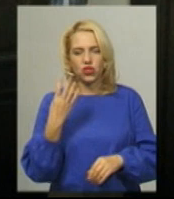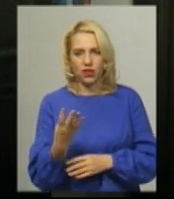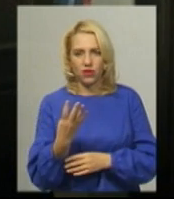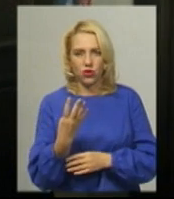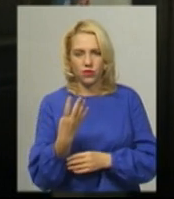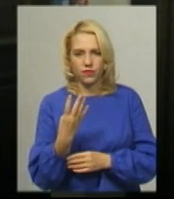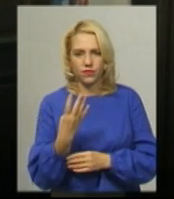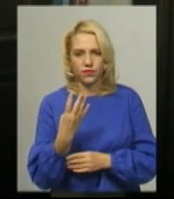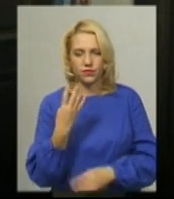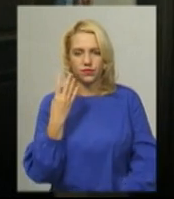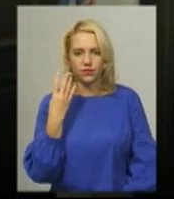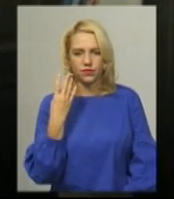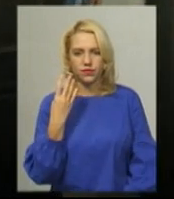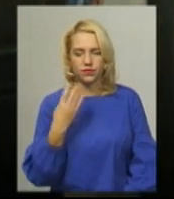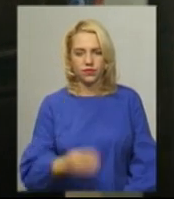напали,